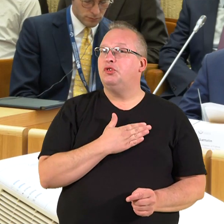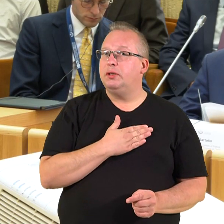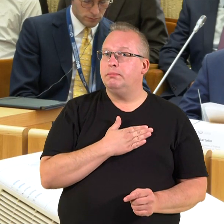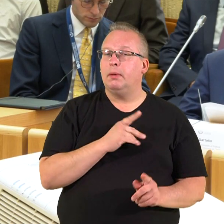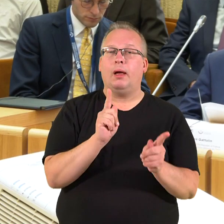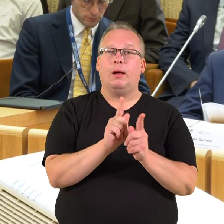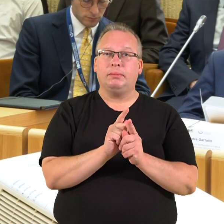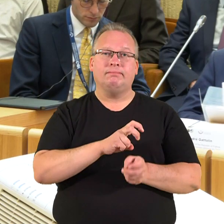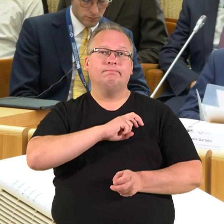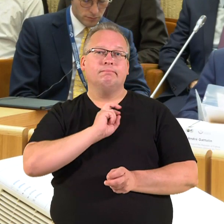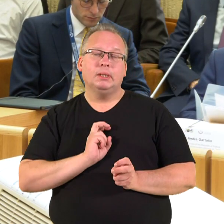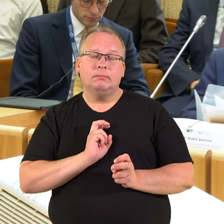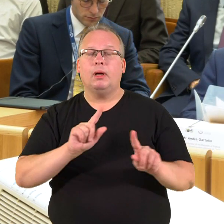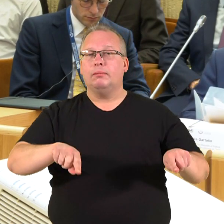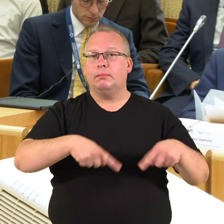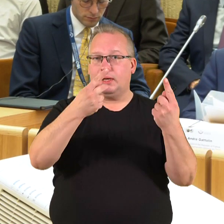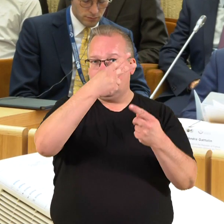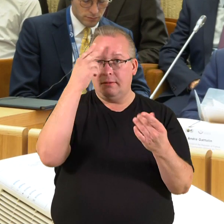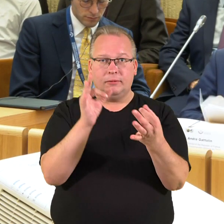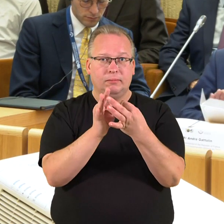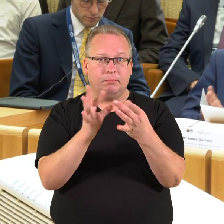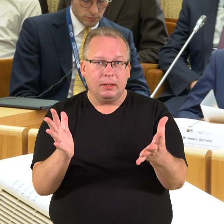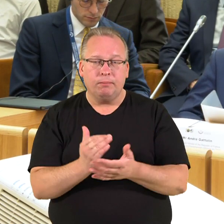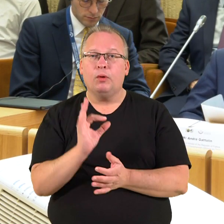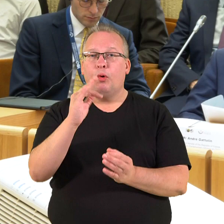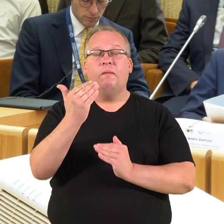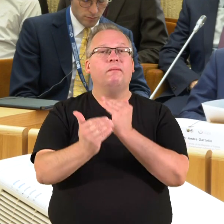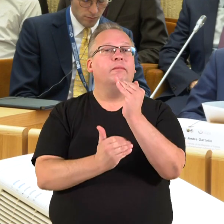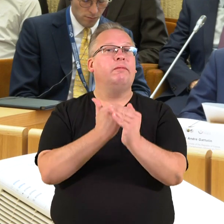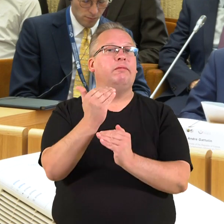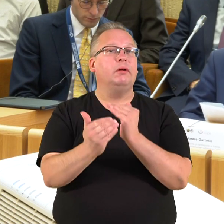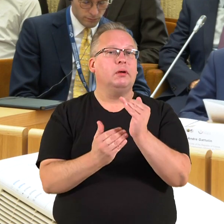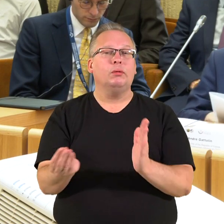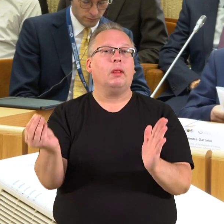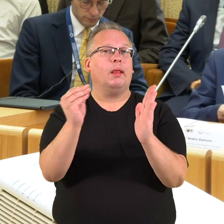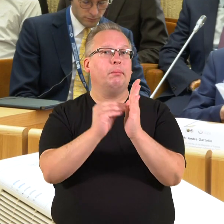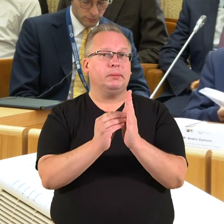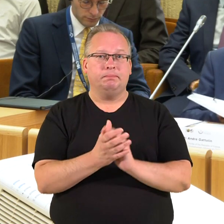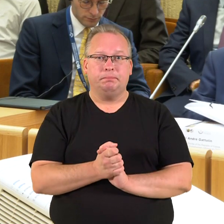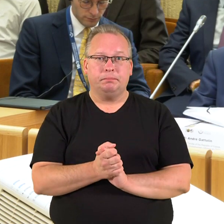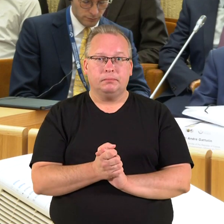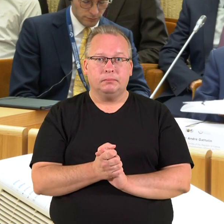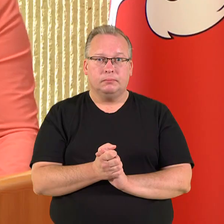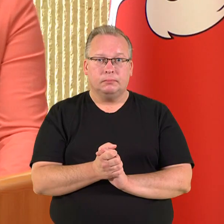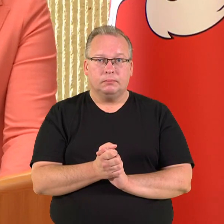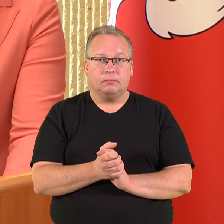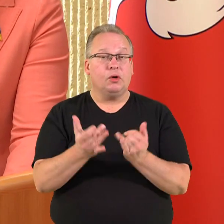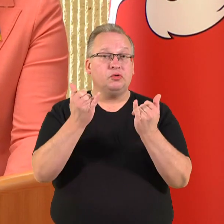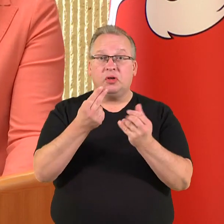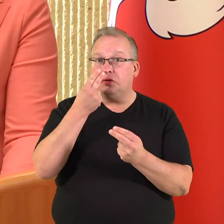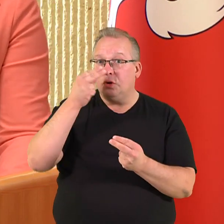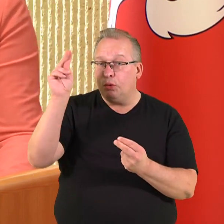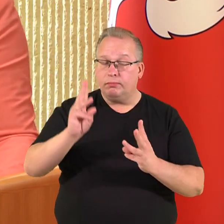pasiaukojamai dirbo siekdami atkurti Lietuvos nepriklausomybę, o vėliau ją ir įtvirtinti. Nuo širdžiai džiaugiuosi matydama, kad šiandien